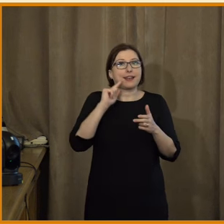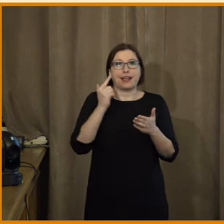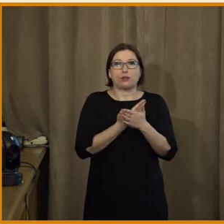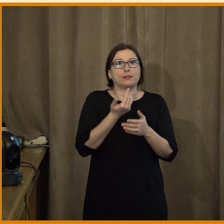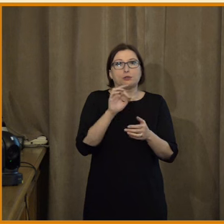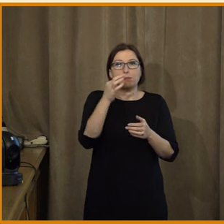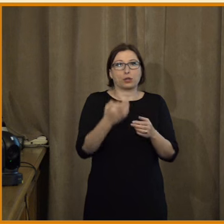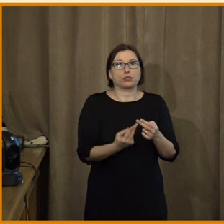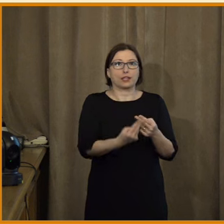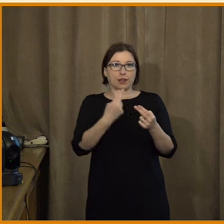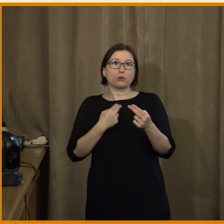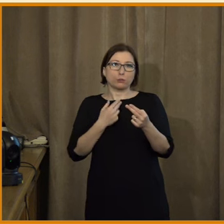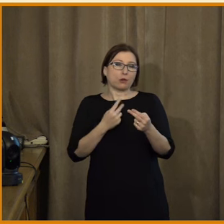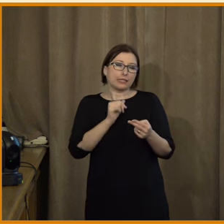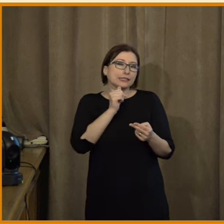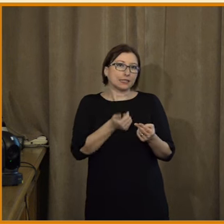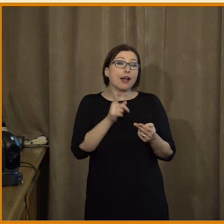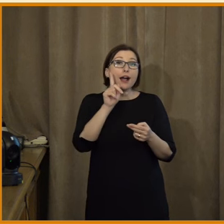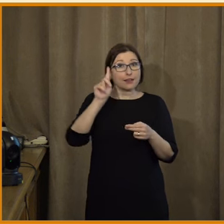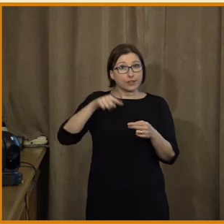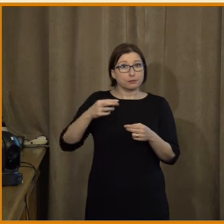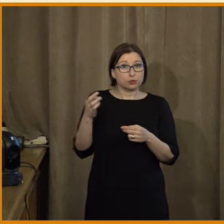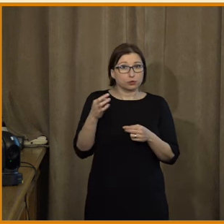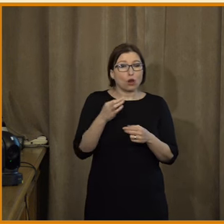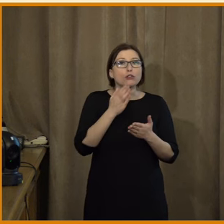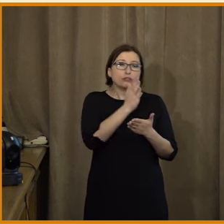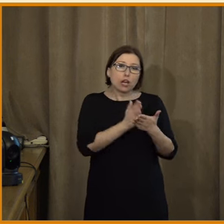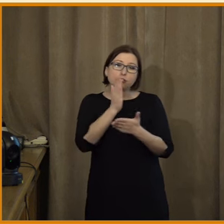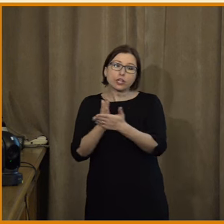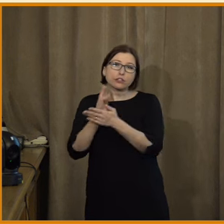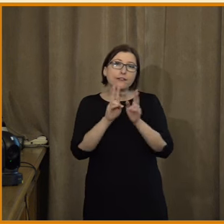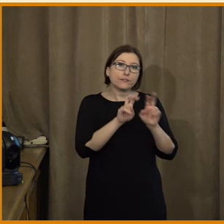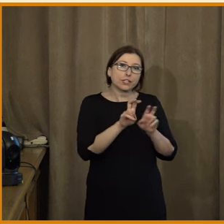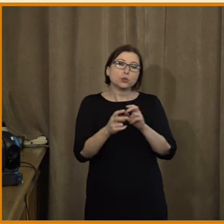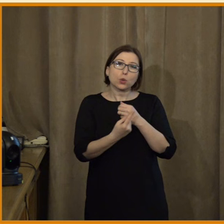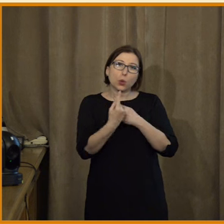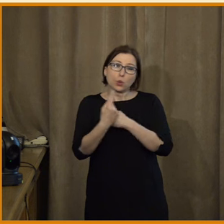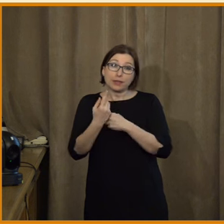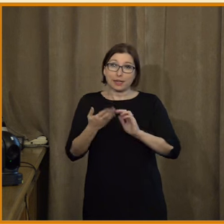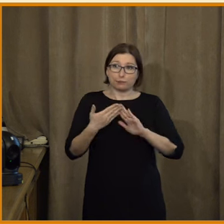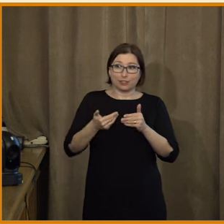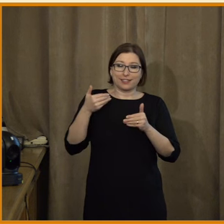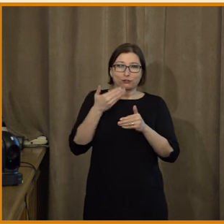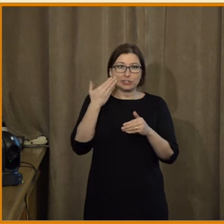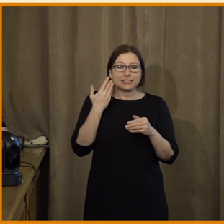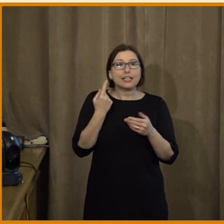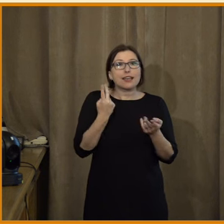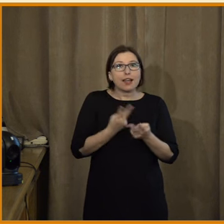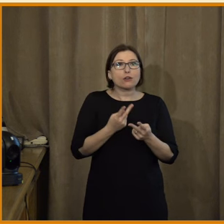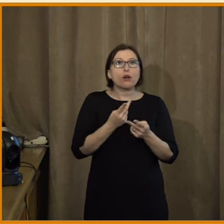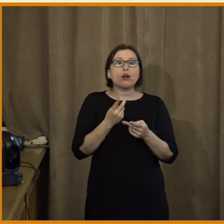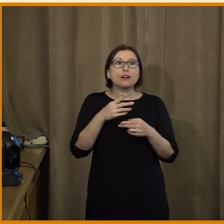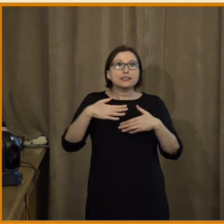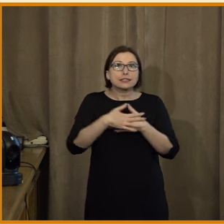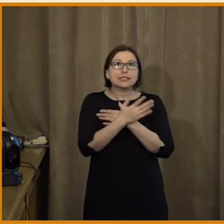úplně odpověď. To, co ale víme a to, co ukazují ty jednotlivé dílčí výzkumy a třeba i právě ten náš český, je, že to rozhodně nelze